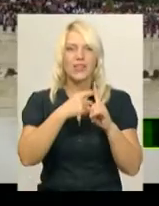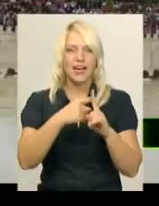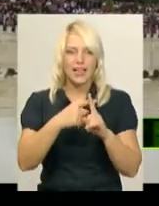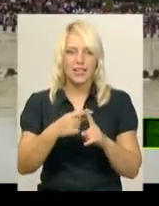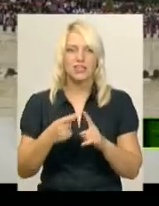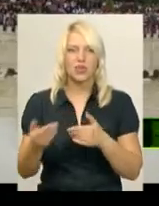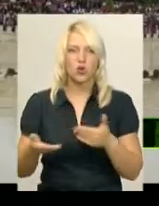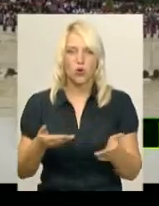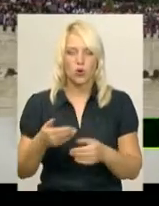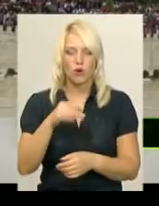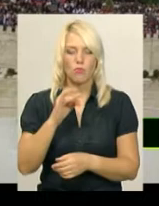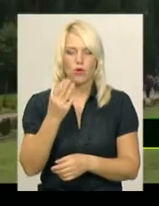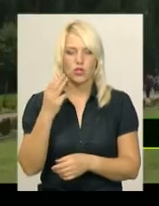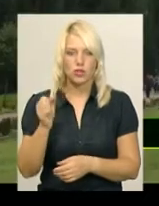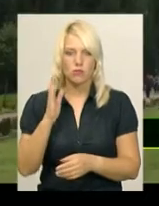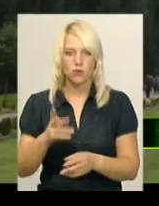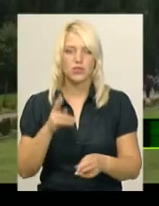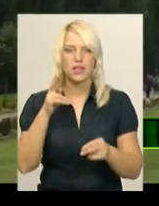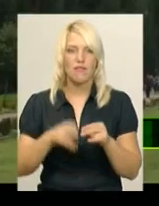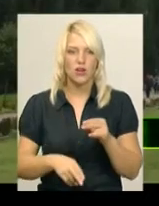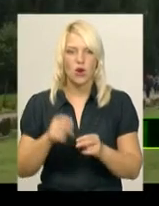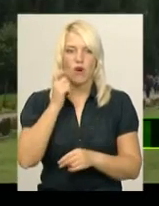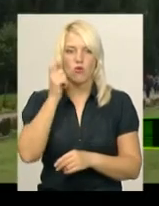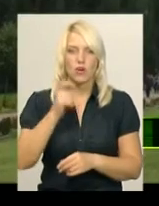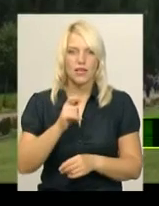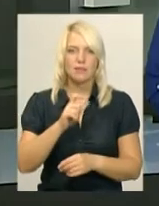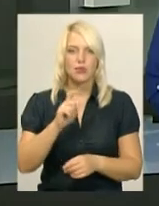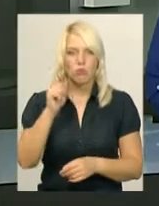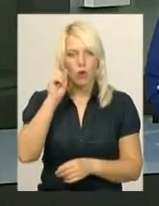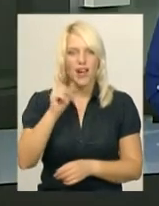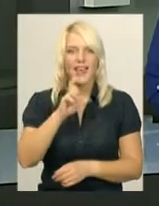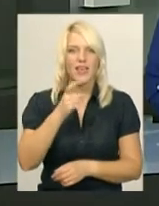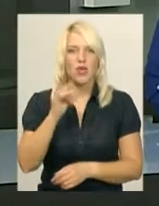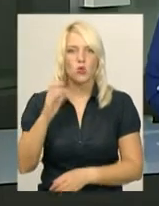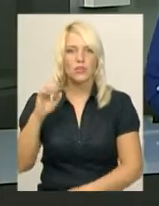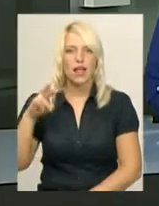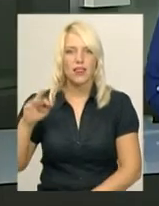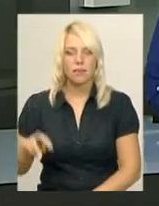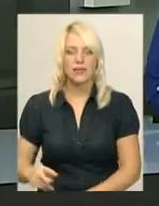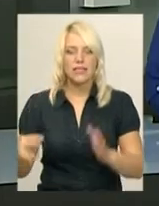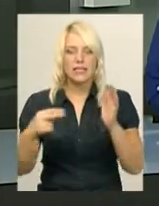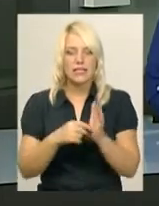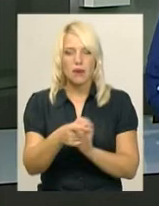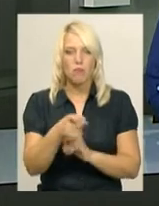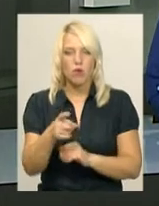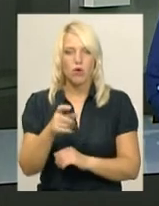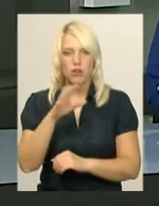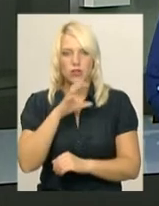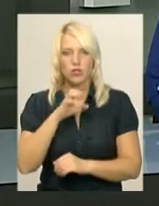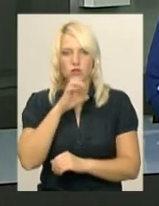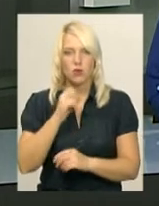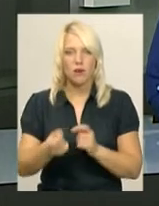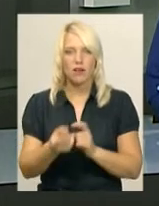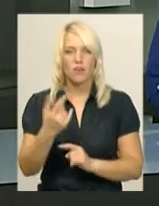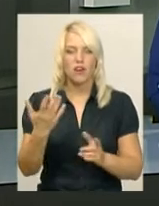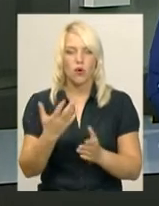-Взарваницю будуть завершуватися на горі в Українському Єрусалимі. Сім кульових поранень виявили собаки, яку